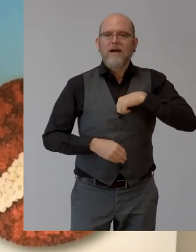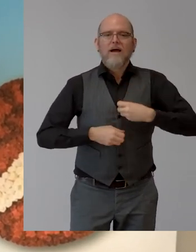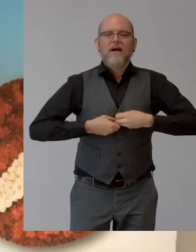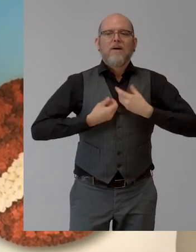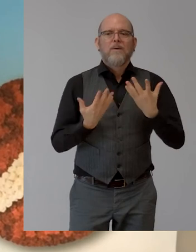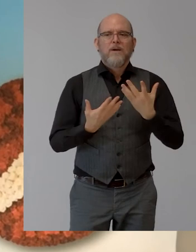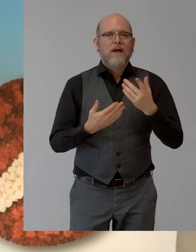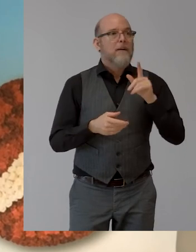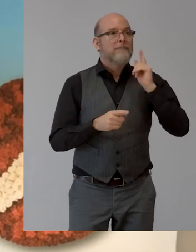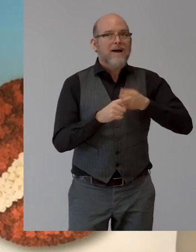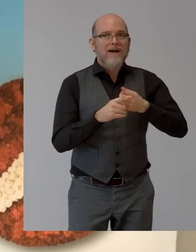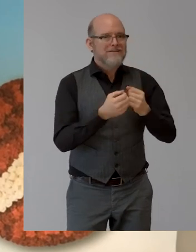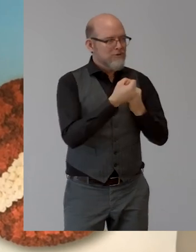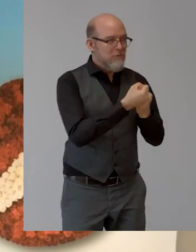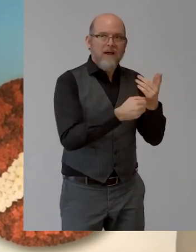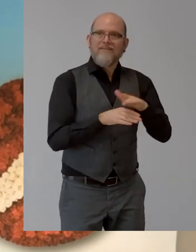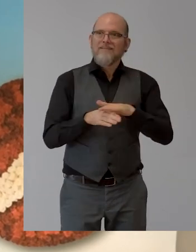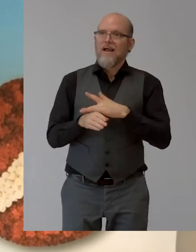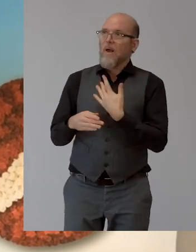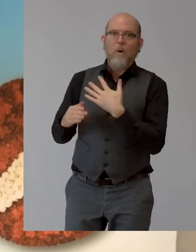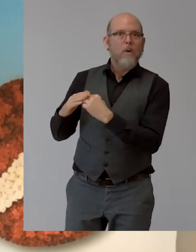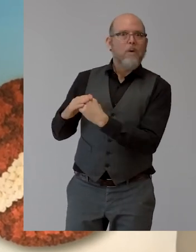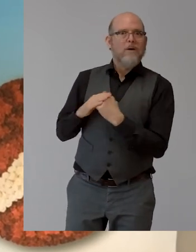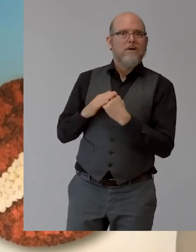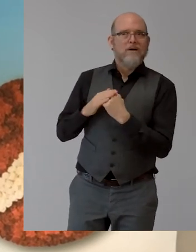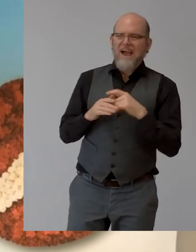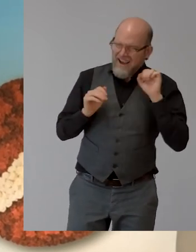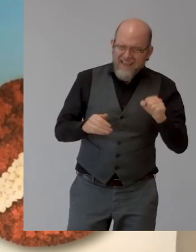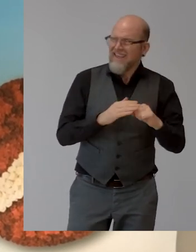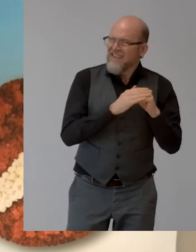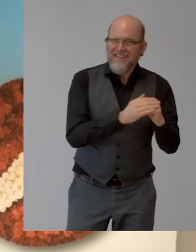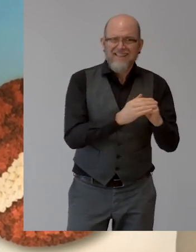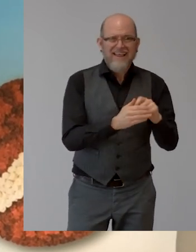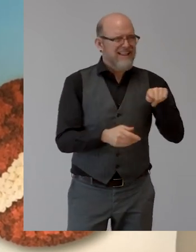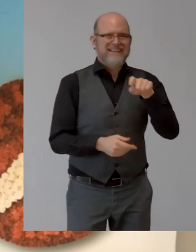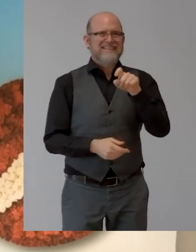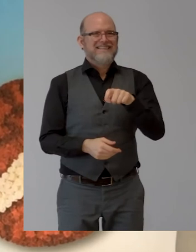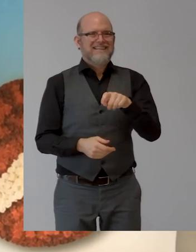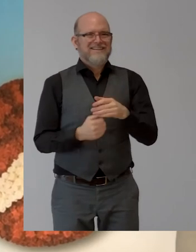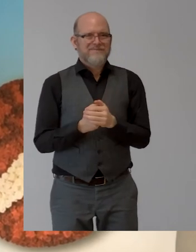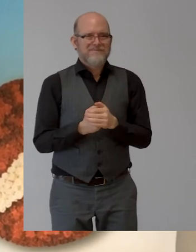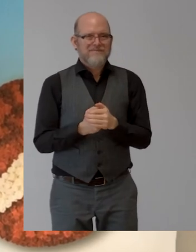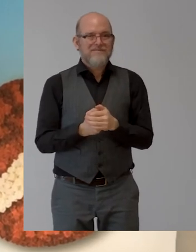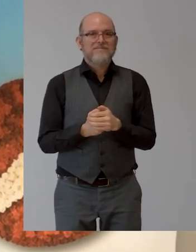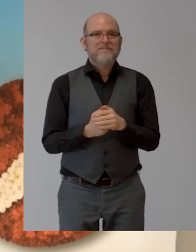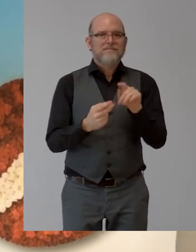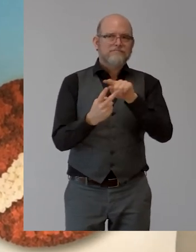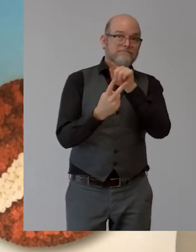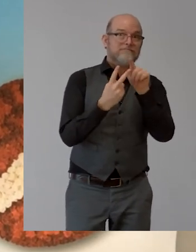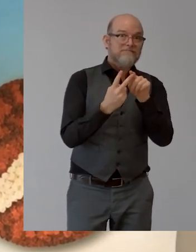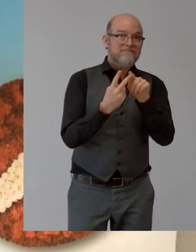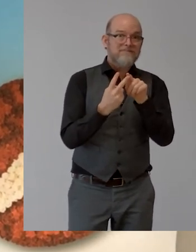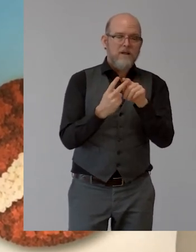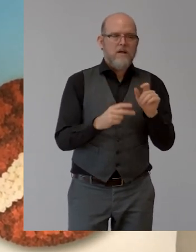they can really exploit their full potential. I'm an employee with also an orthopedic disability, which makes it